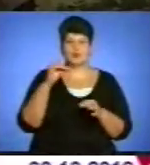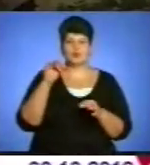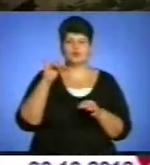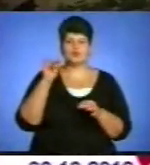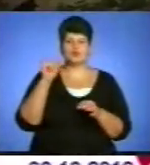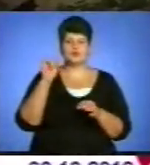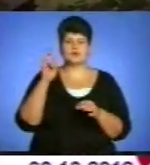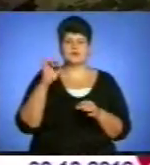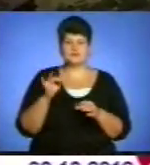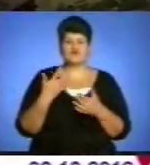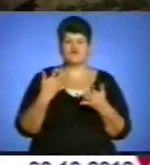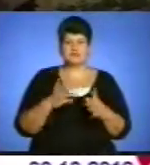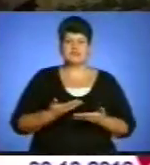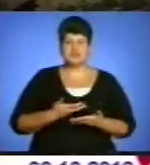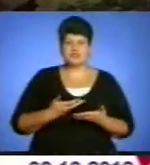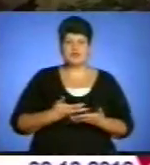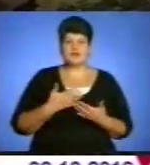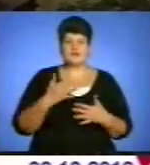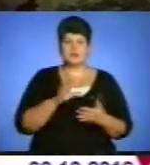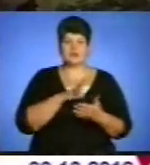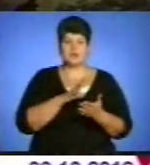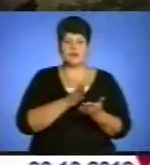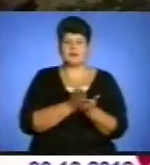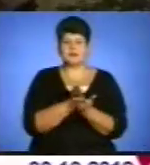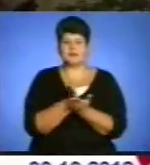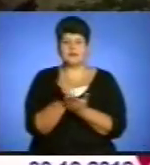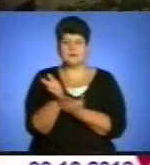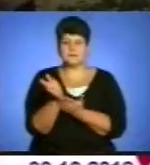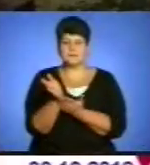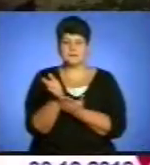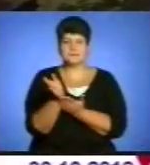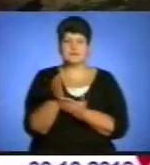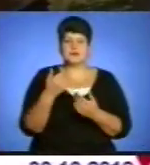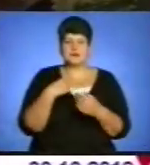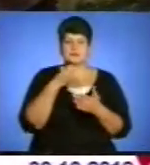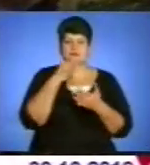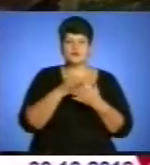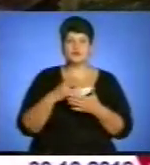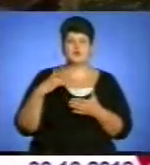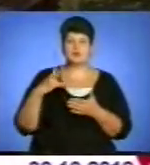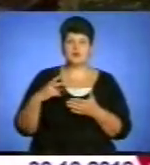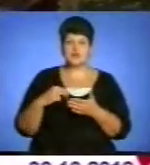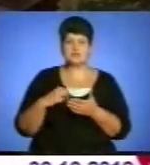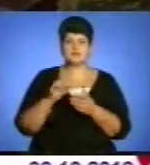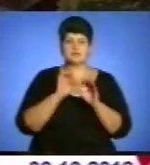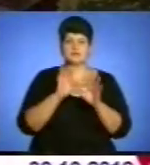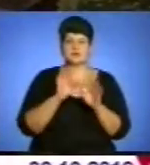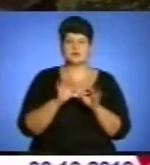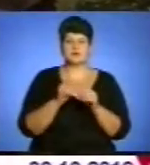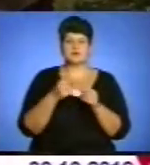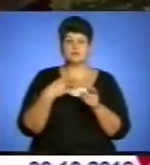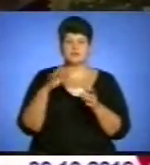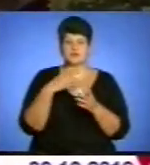бойчукизм, це вже була течія. Я вам скажу таке, коли в Парижі він презентував школу, нехай сховається